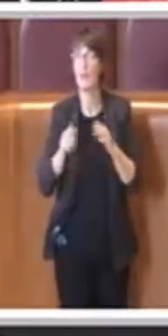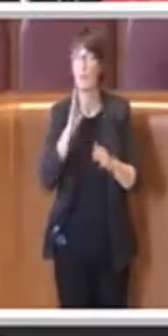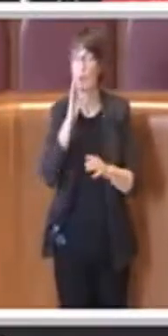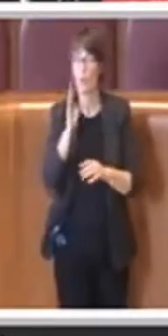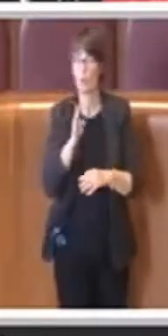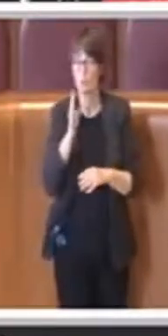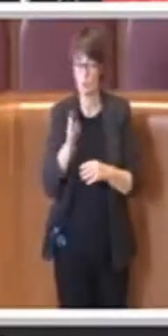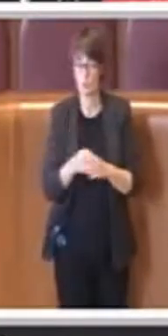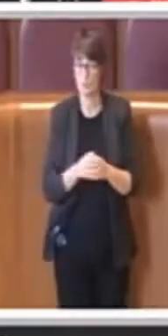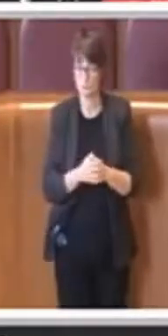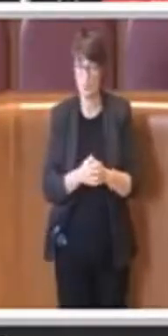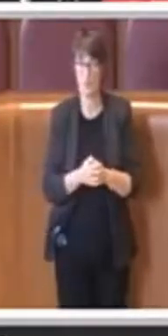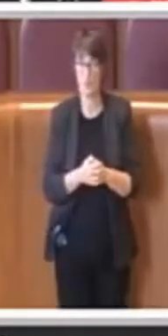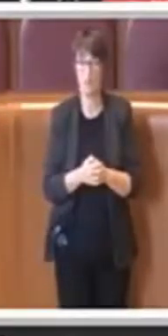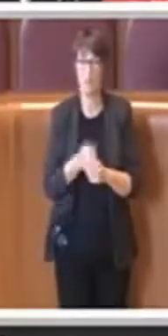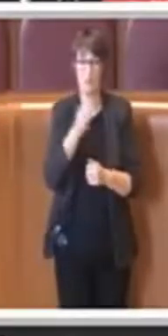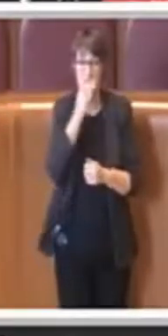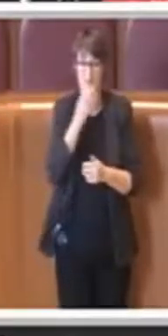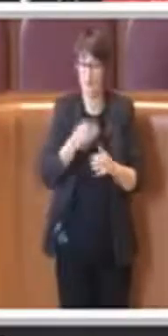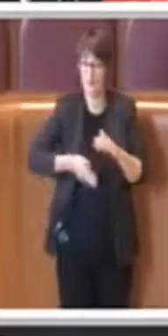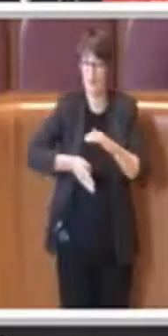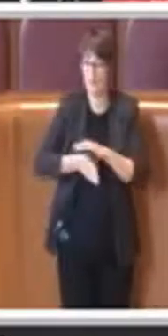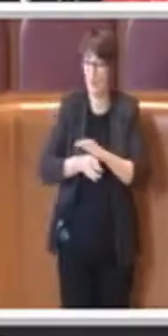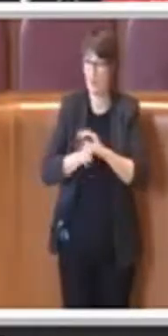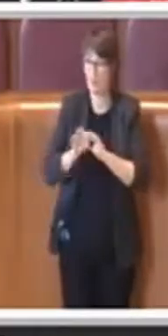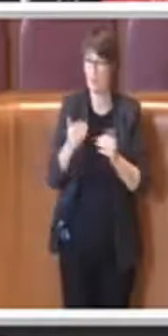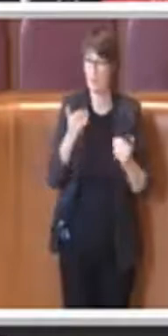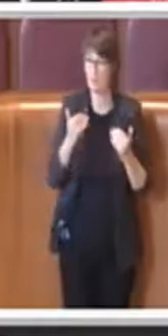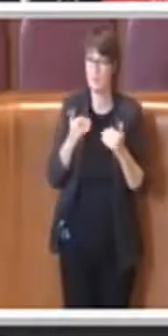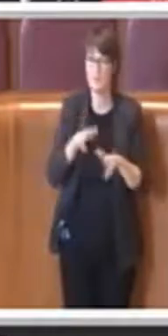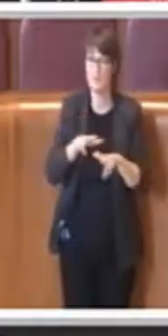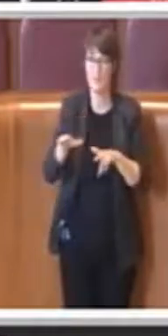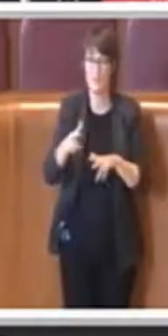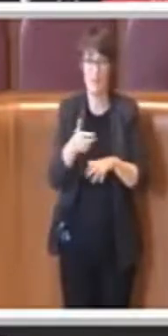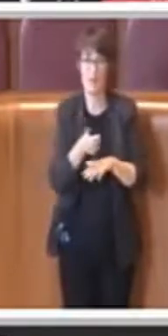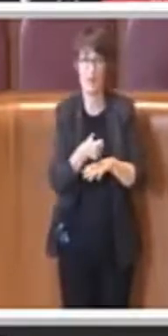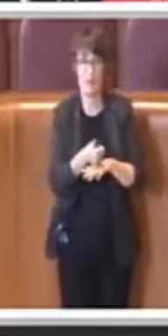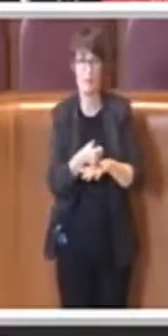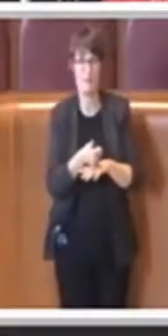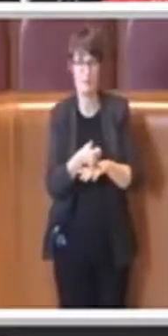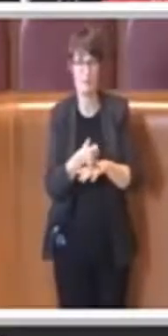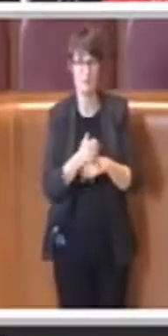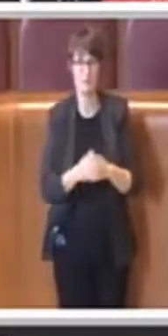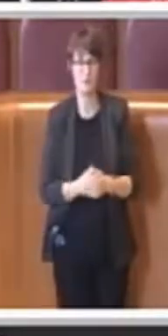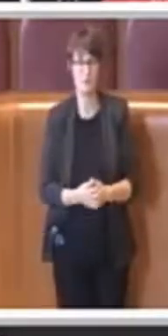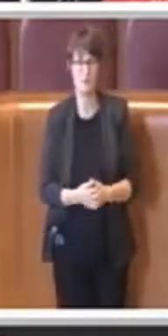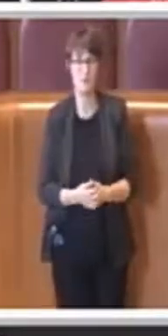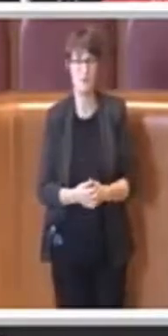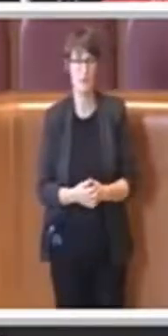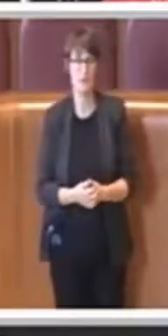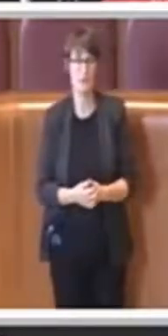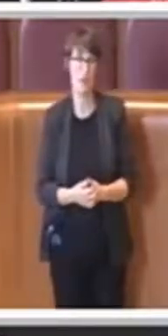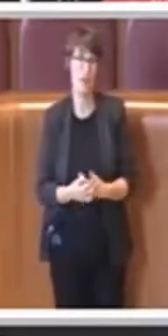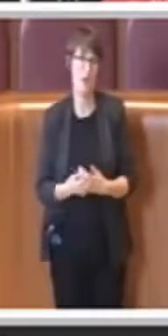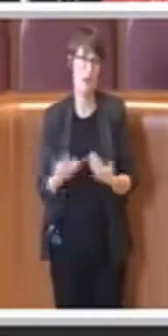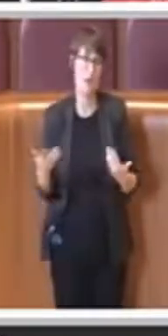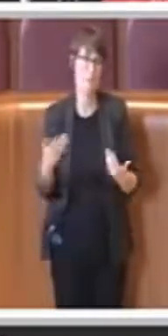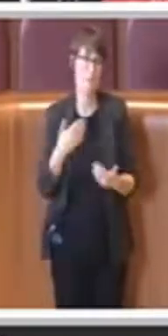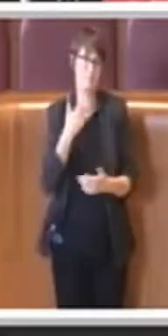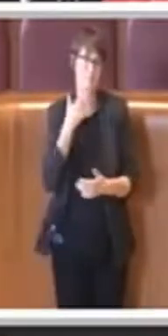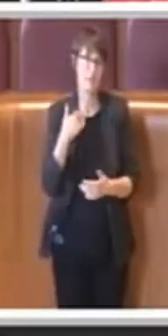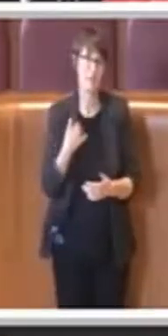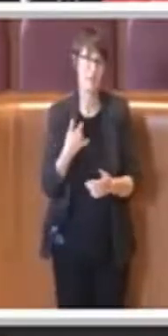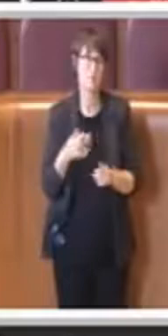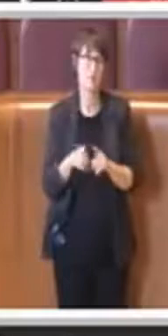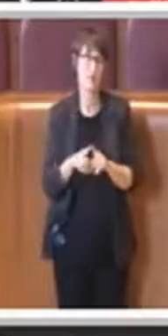promosso dall'assemblea capitolina, è una sorta, o almeno a me piace vederlo come una